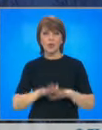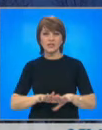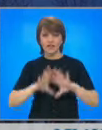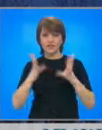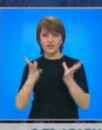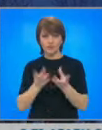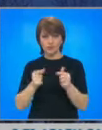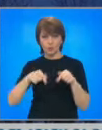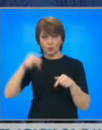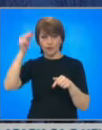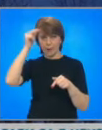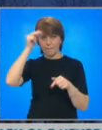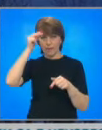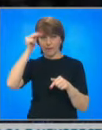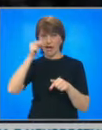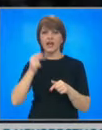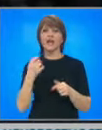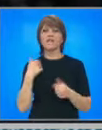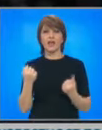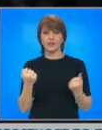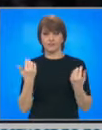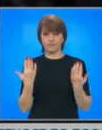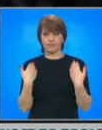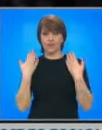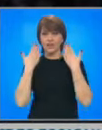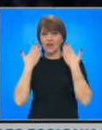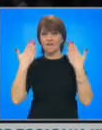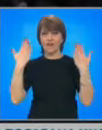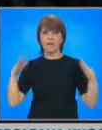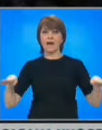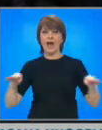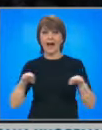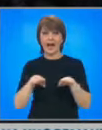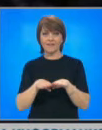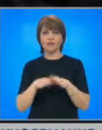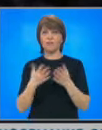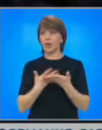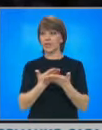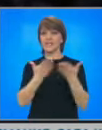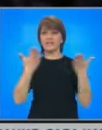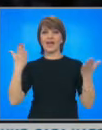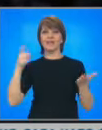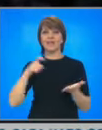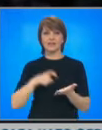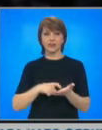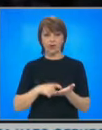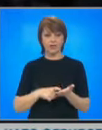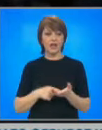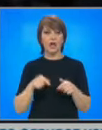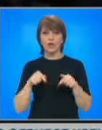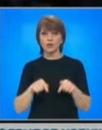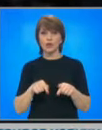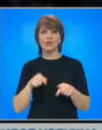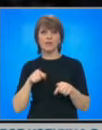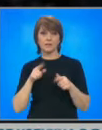България да живеят равноправни по едни чисти и святи закони. Този завет ние